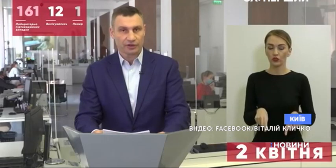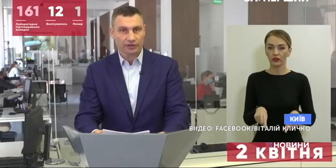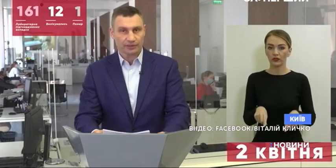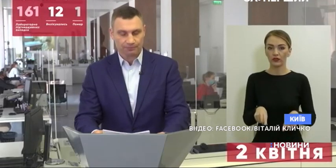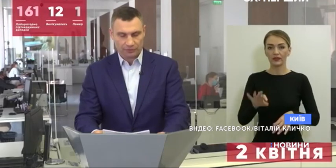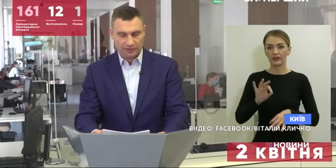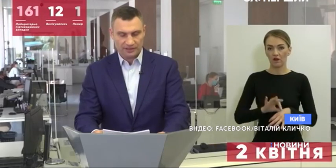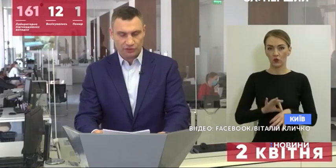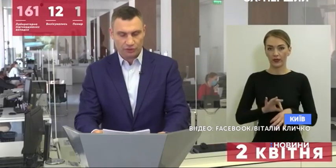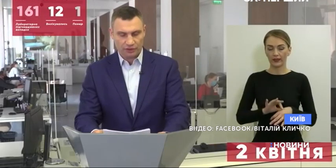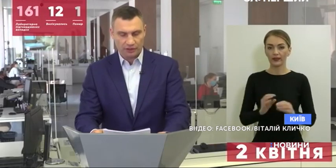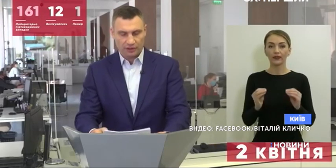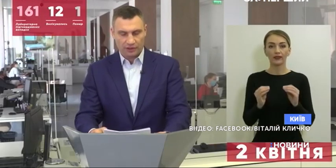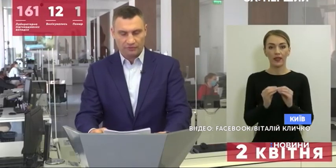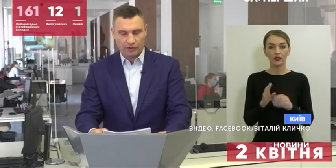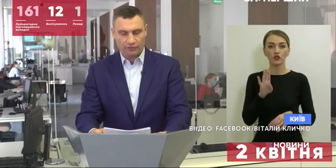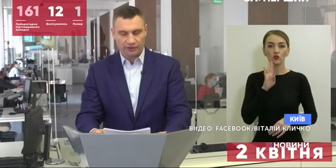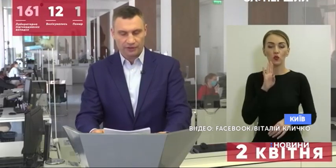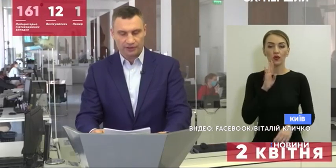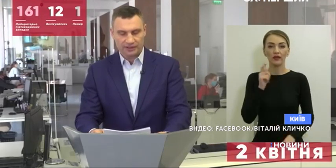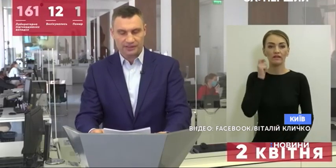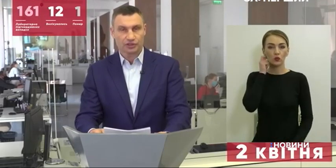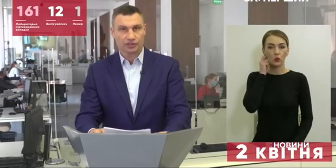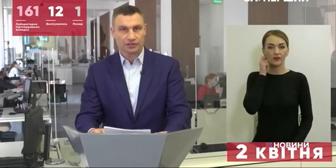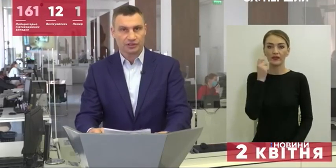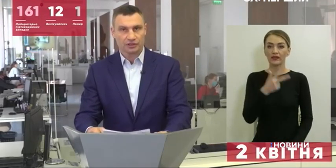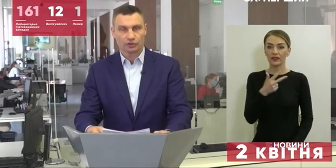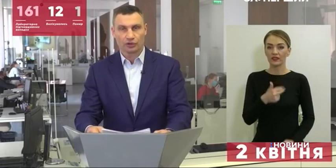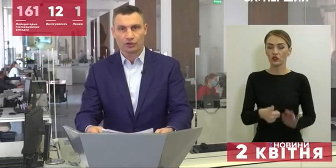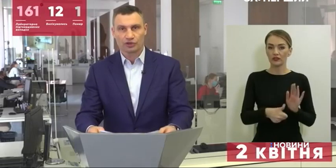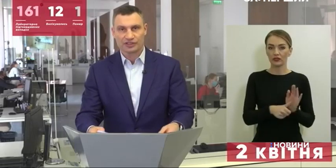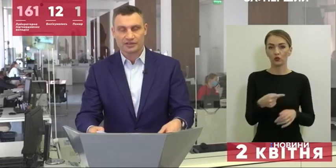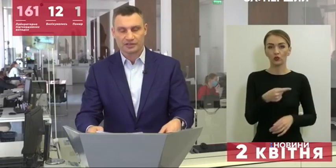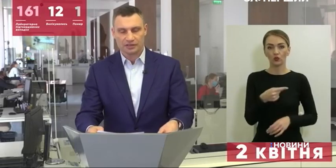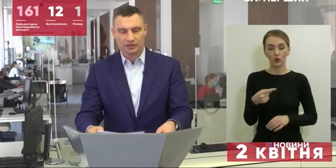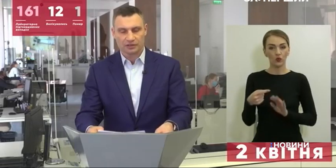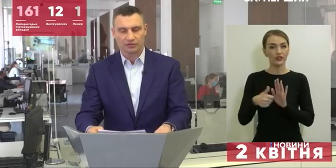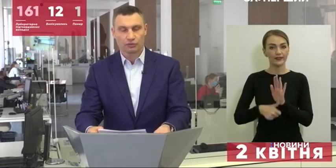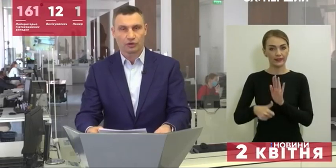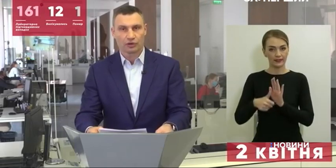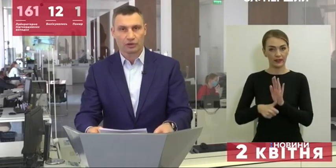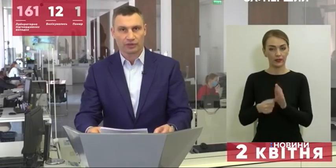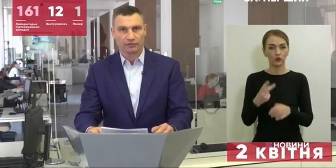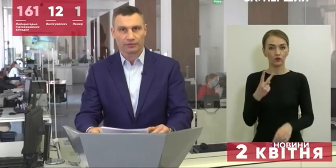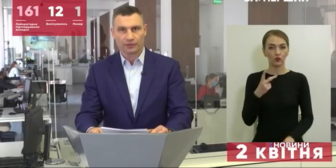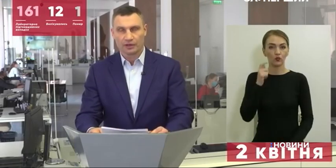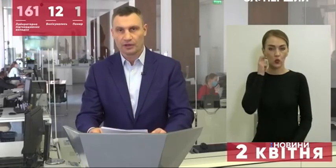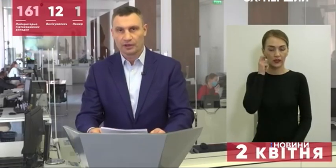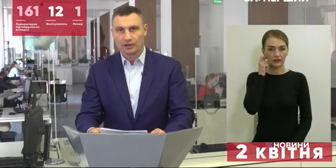захворіли 10 жінок віком від 36 до 62 років.